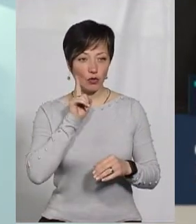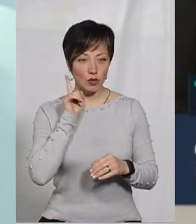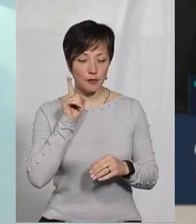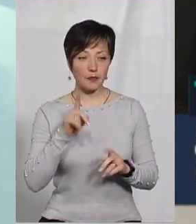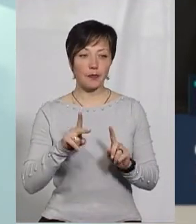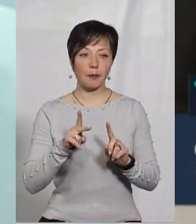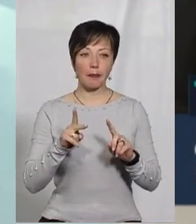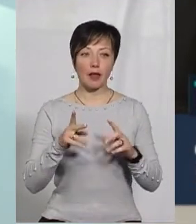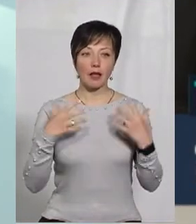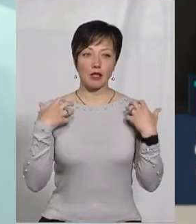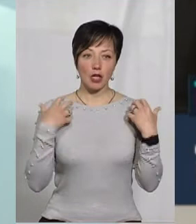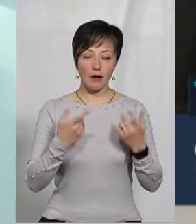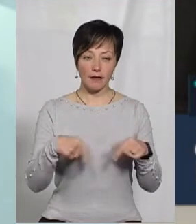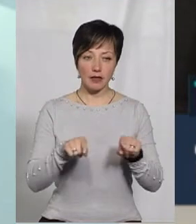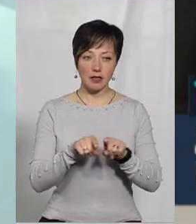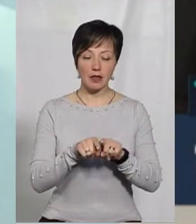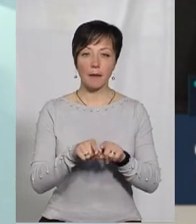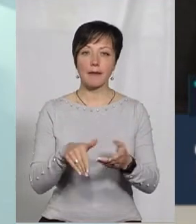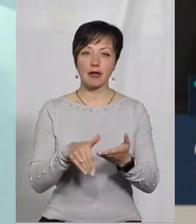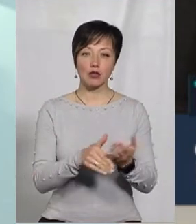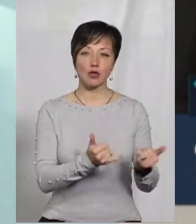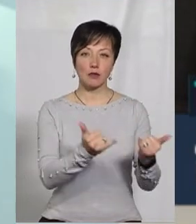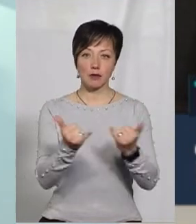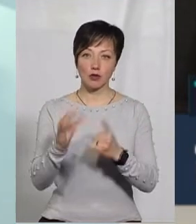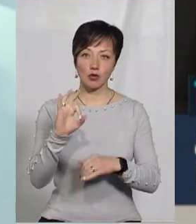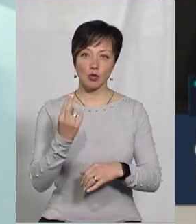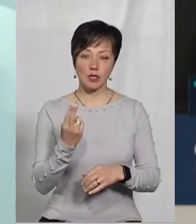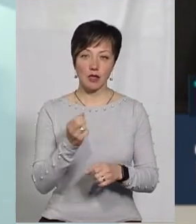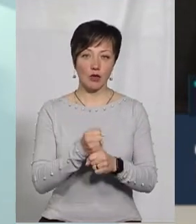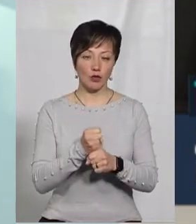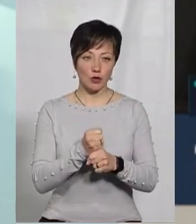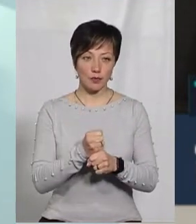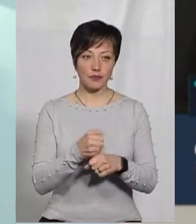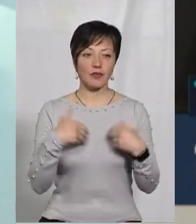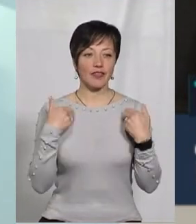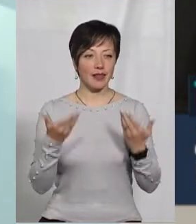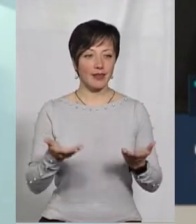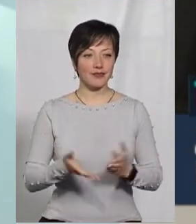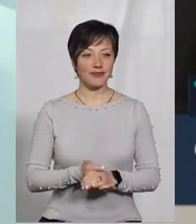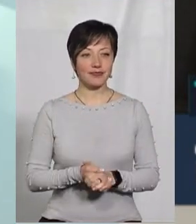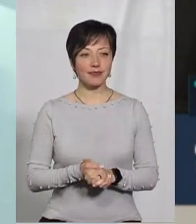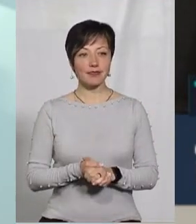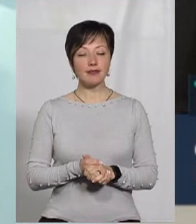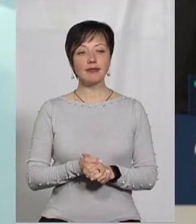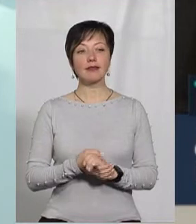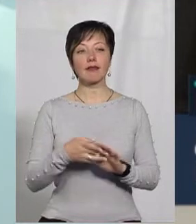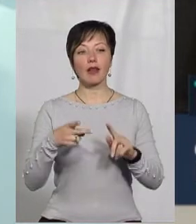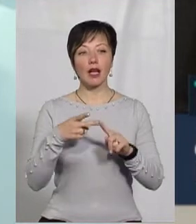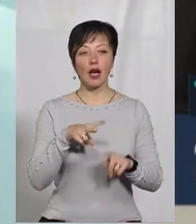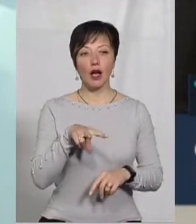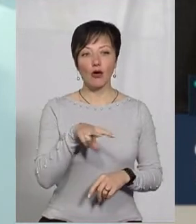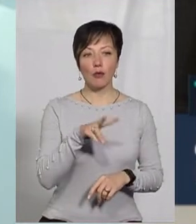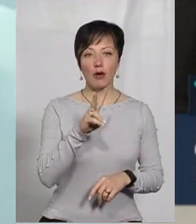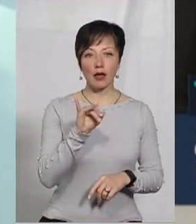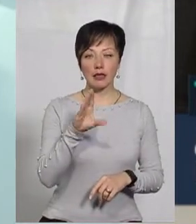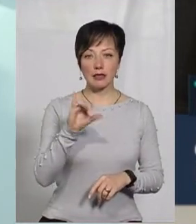молоді, начальницею відділу методичного забезпечення соціальної роботи. Вітаю. Та Любовю